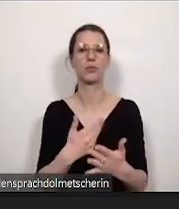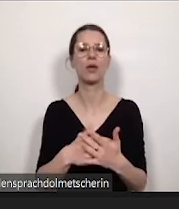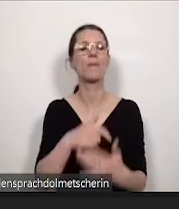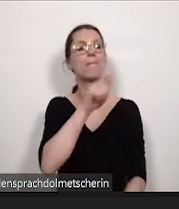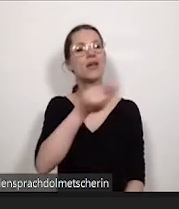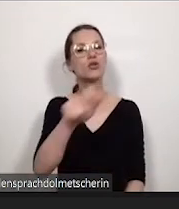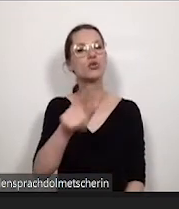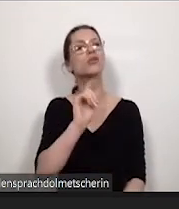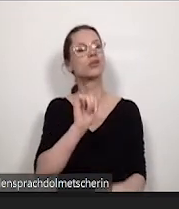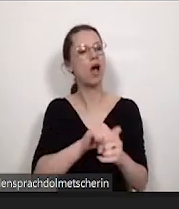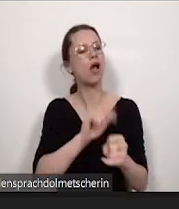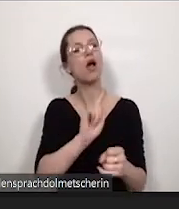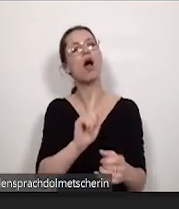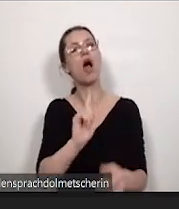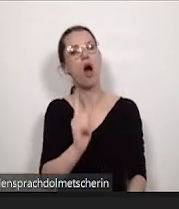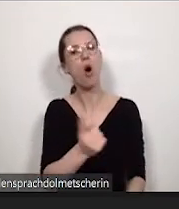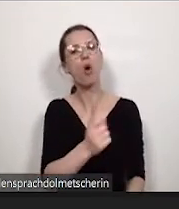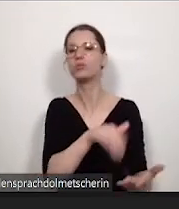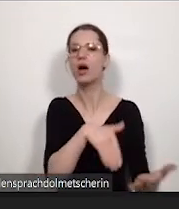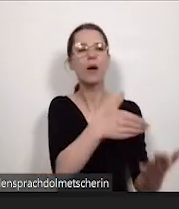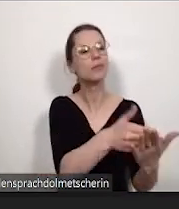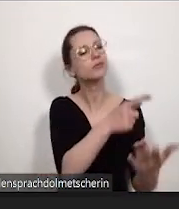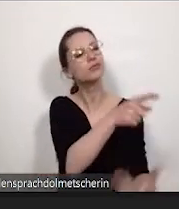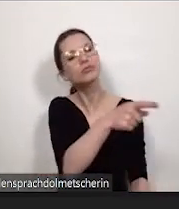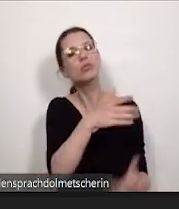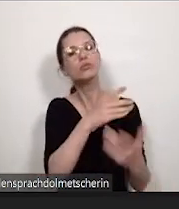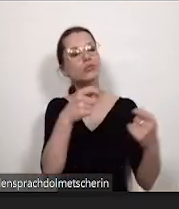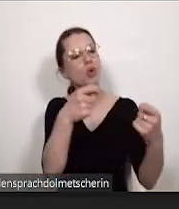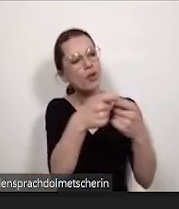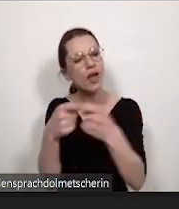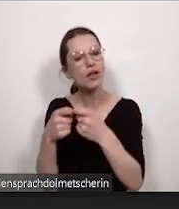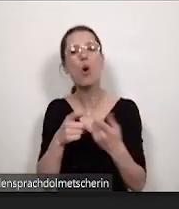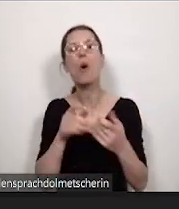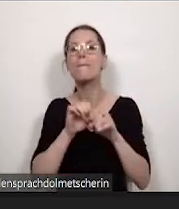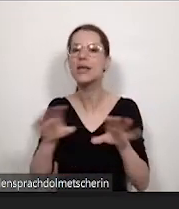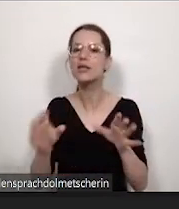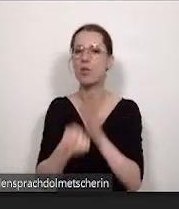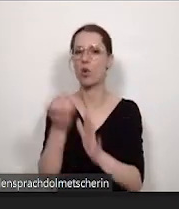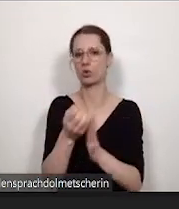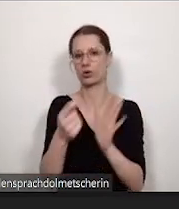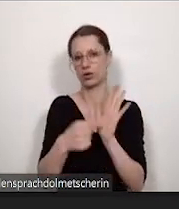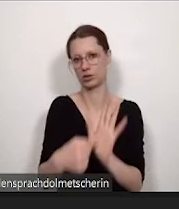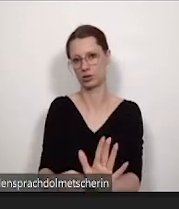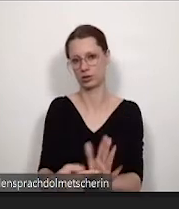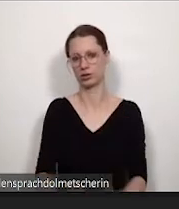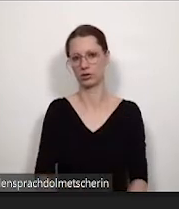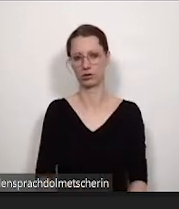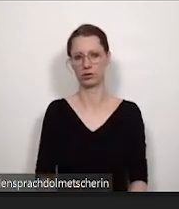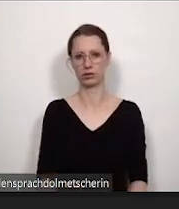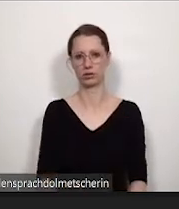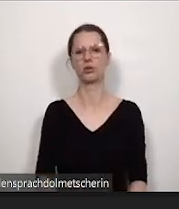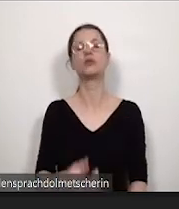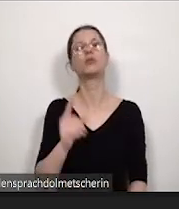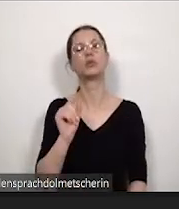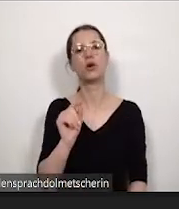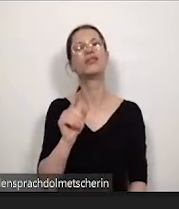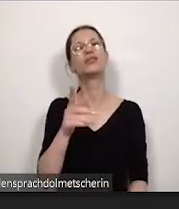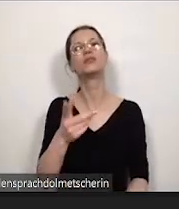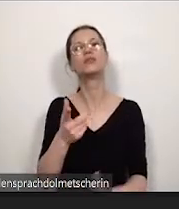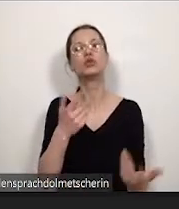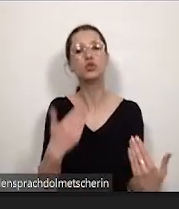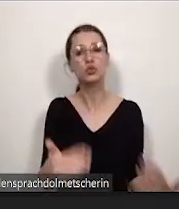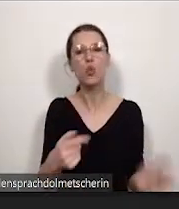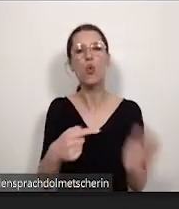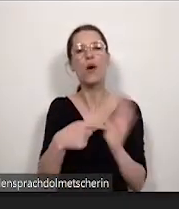kontaktiert werden können und auch auf Medienprodukte hinweisen und auch den proaktiven Hinweis geben. Wir wollen, dass Sie